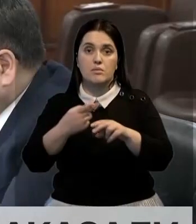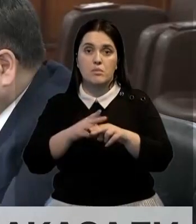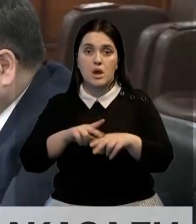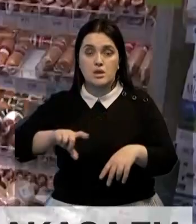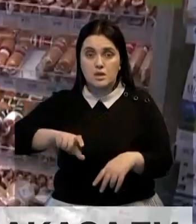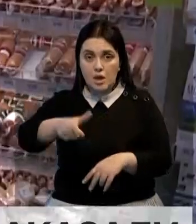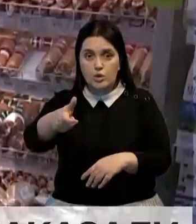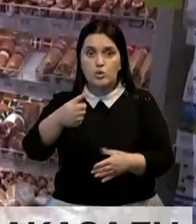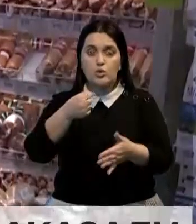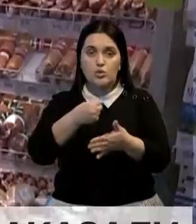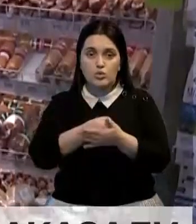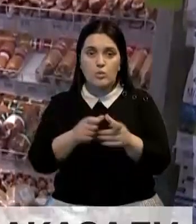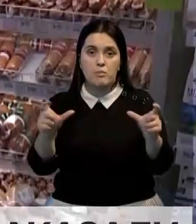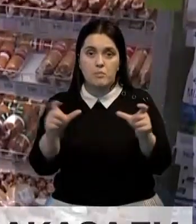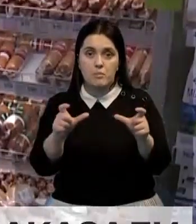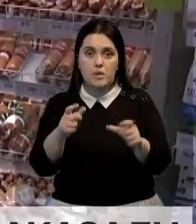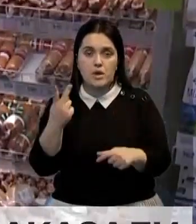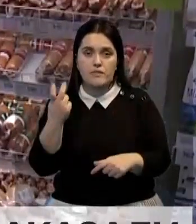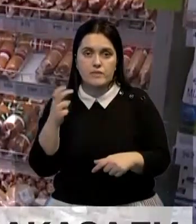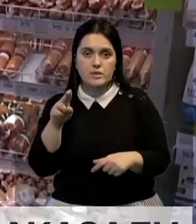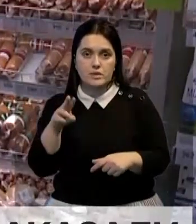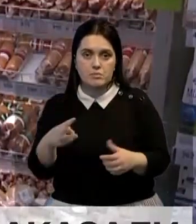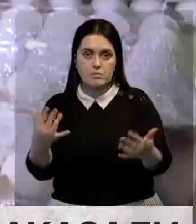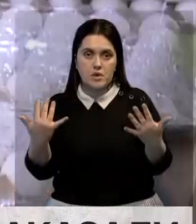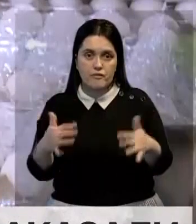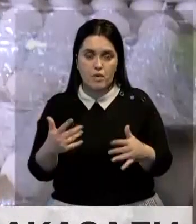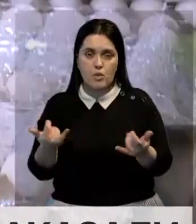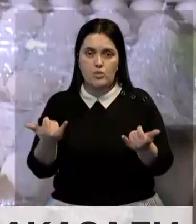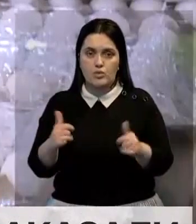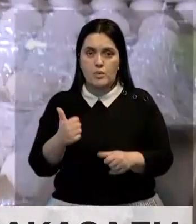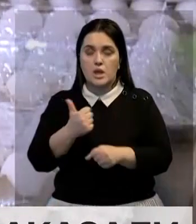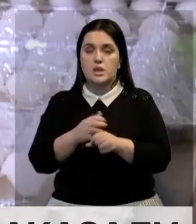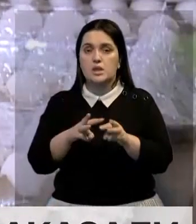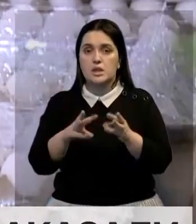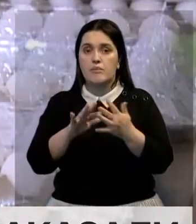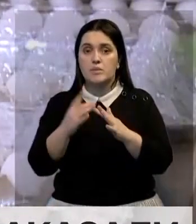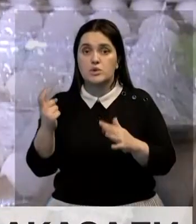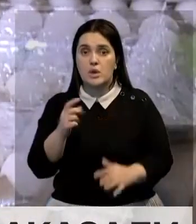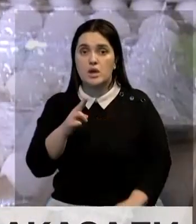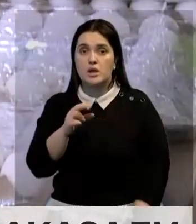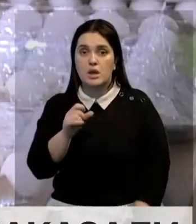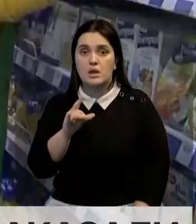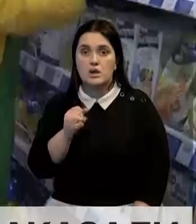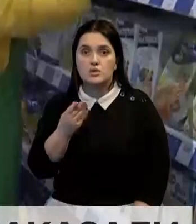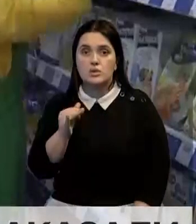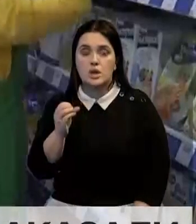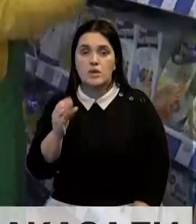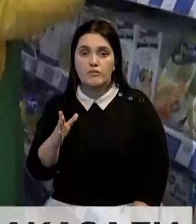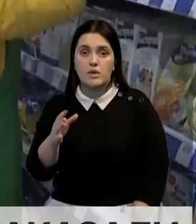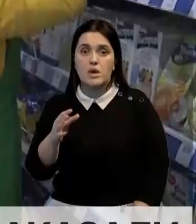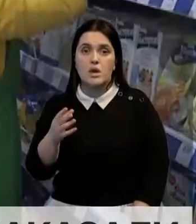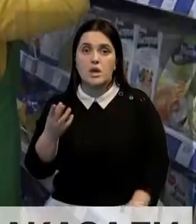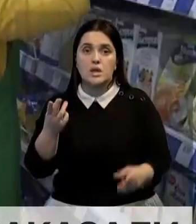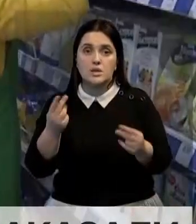раза выше. И это при том, что дорога до прилавка всего 200 километров. Недоумевает и глава Минсельхоза. Ербол Карашукеев